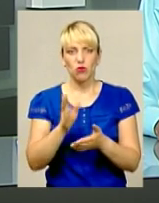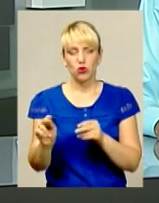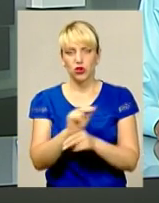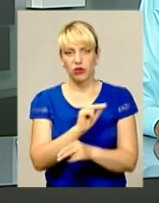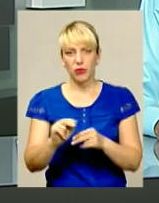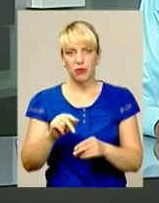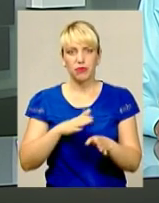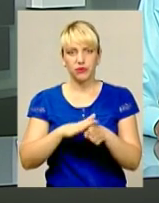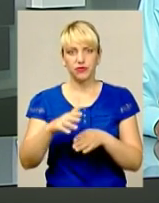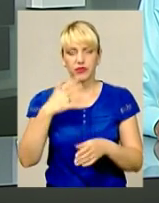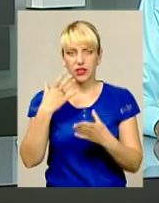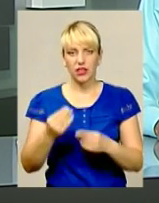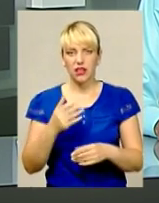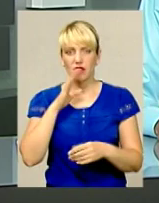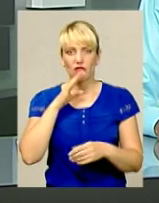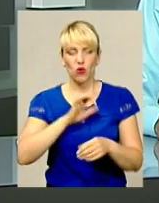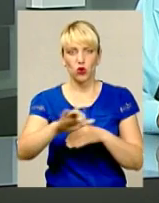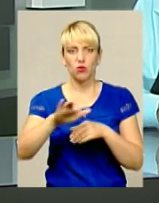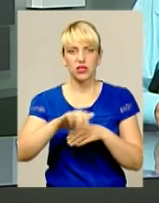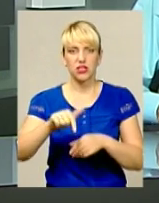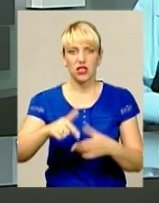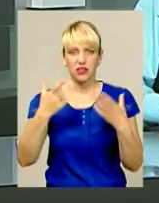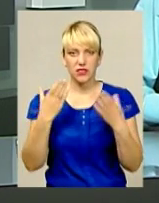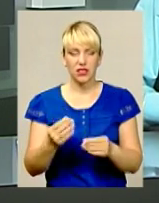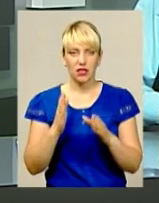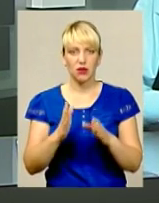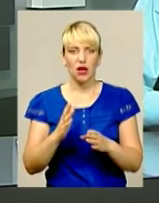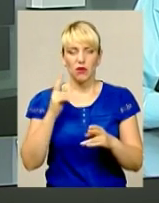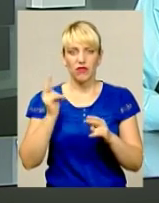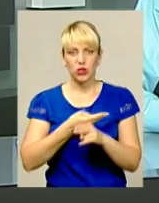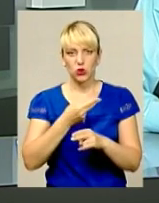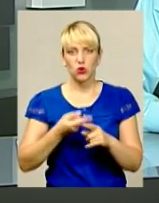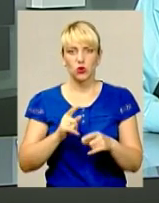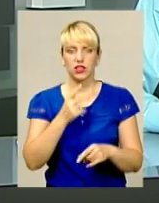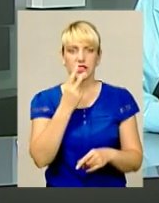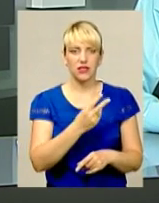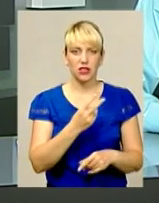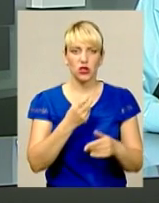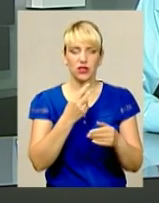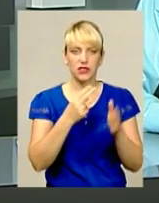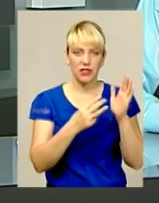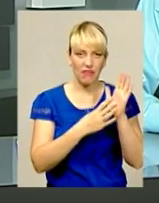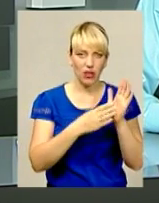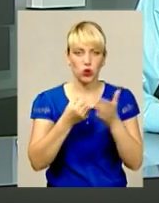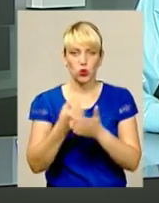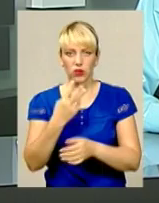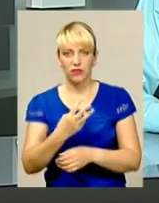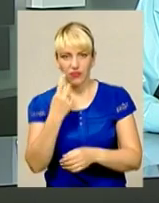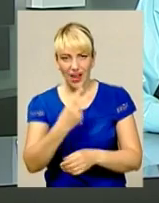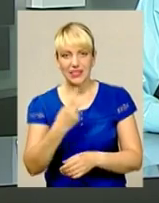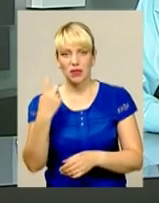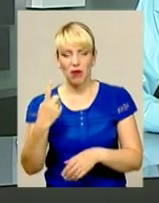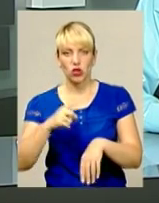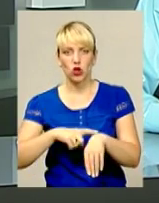впродовж цього дня. Водопостачання в обласному центрі буде відсутнє з 9 до 21 години. У Хмельницькводоканалі просять